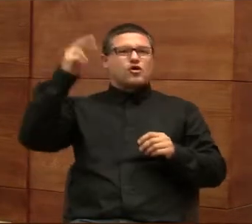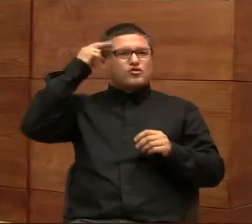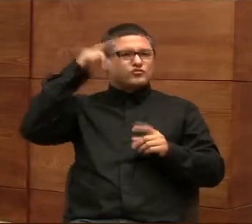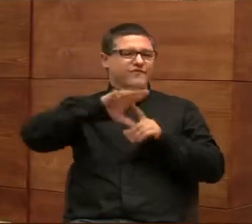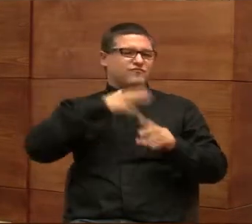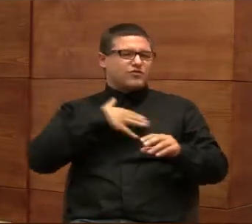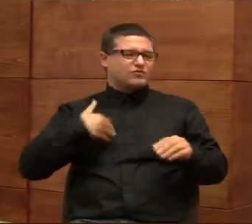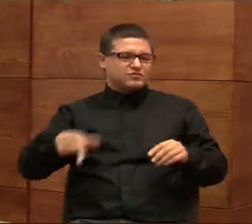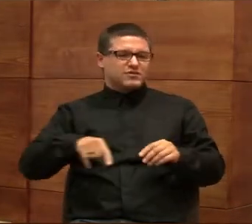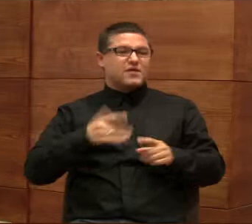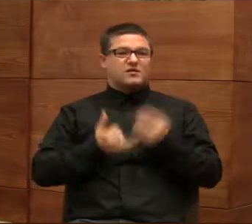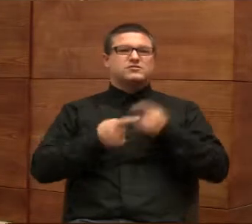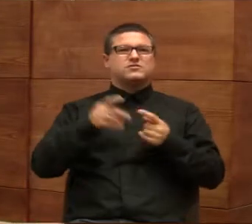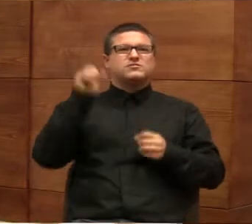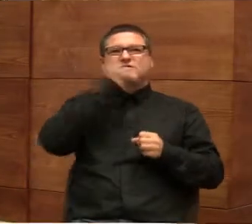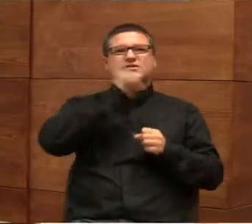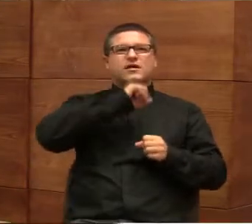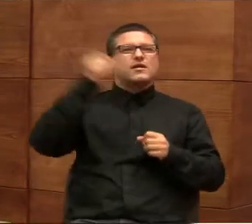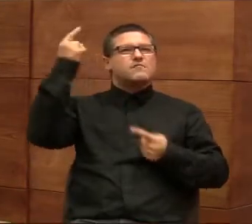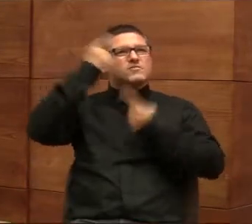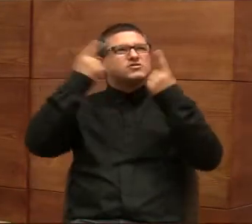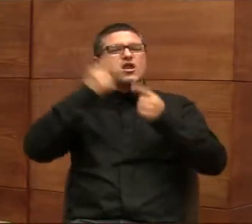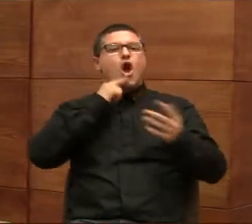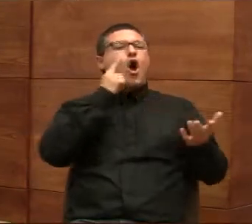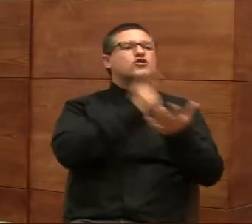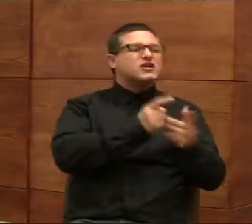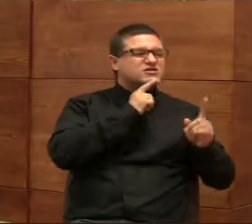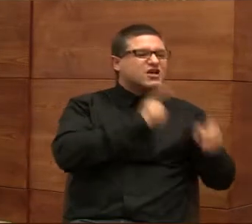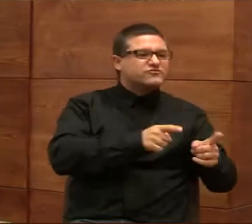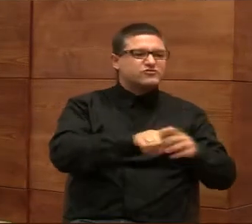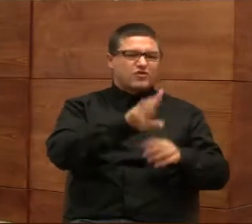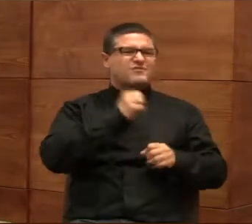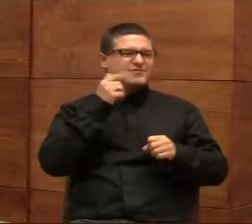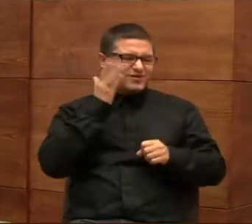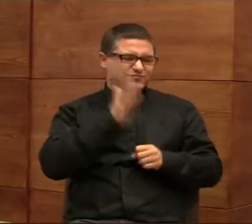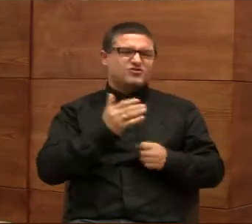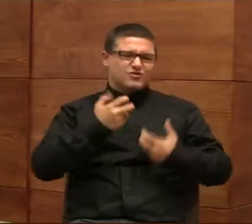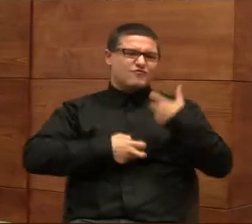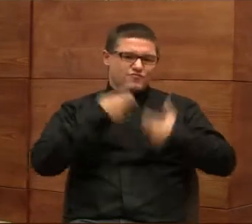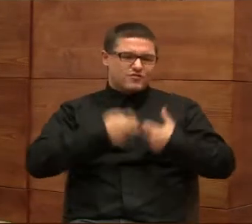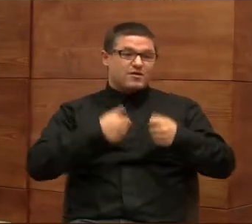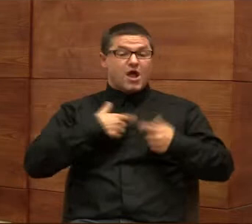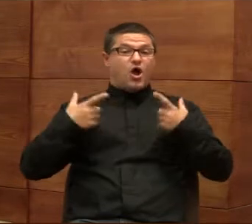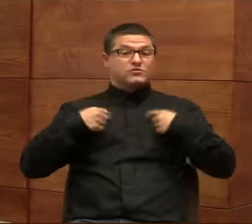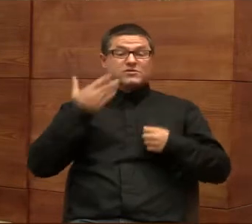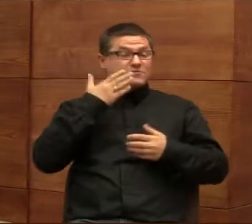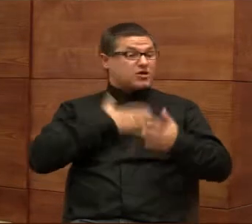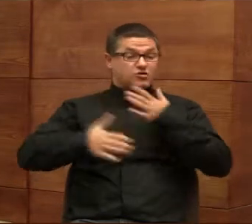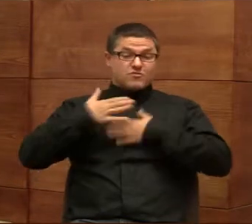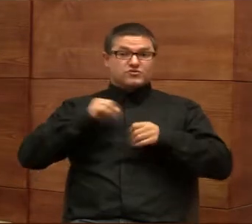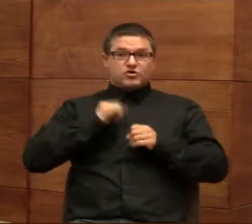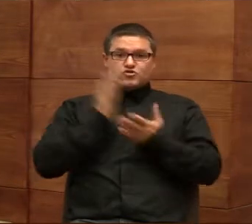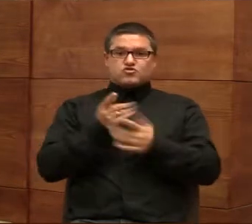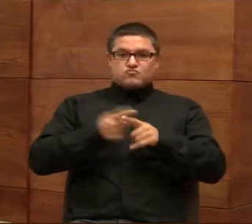torów starego myślenia, starego orzecznictwa, to też będzie procent. Natomiast powiem szczerze, tak osobiście jestem zadowolony, że to się